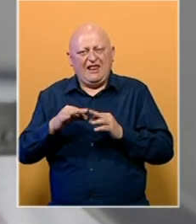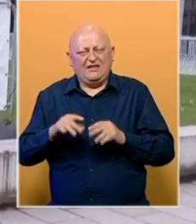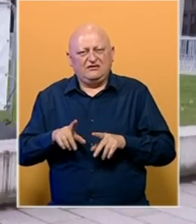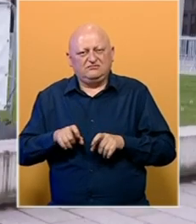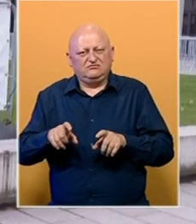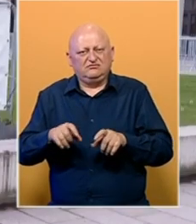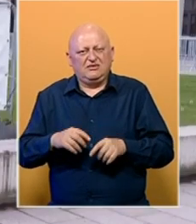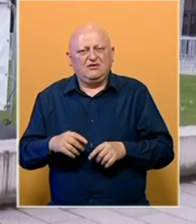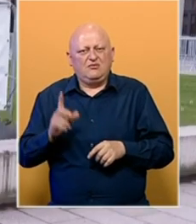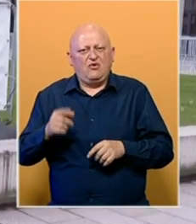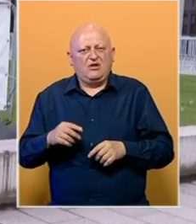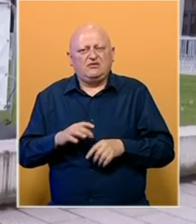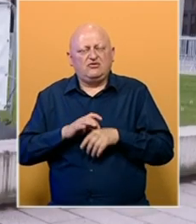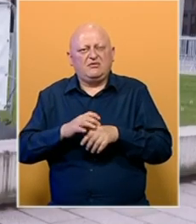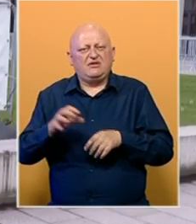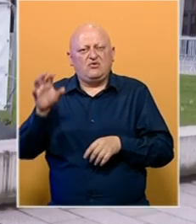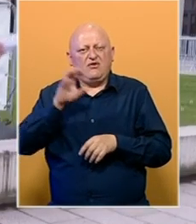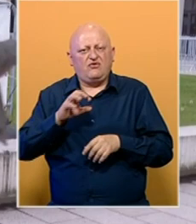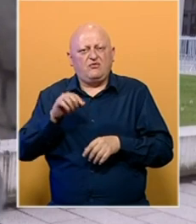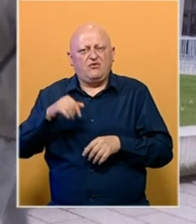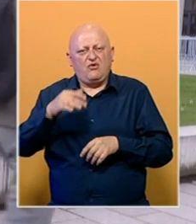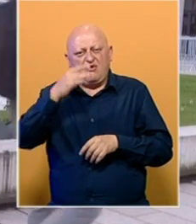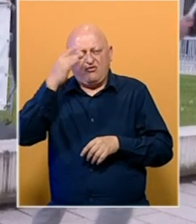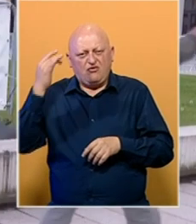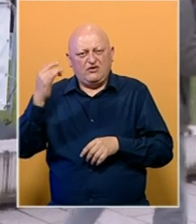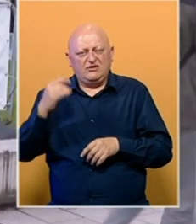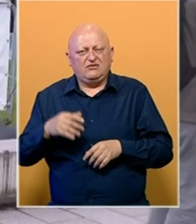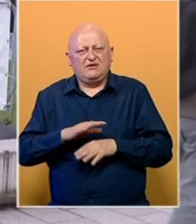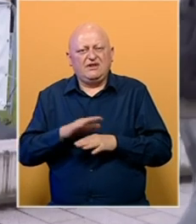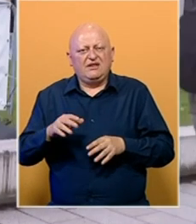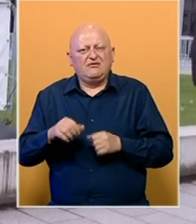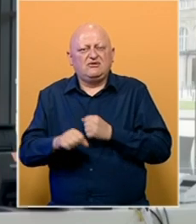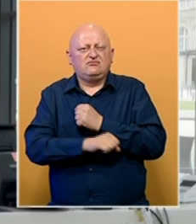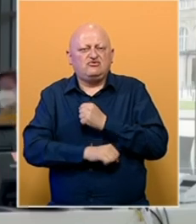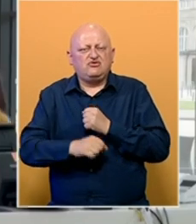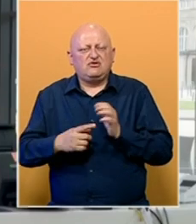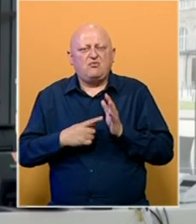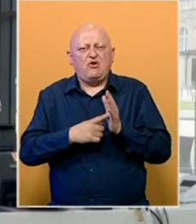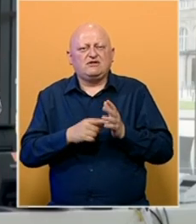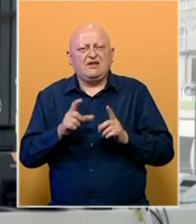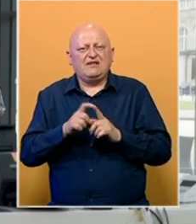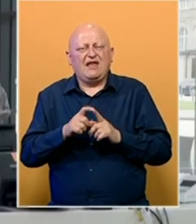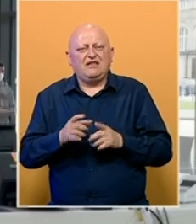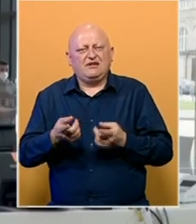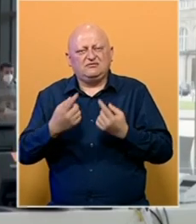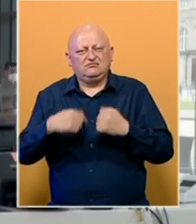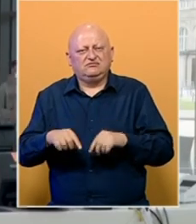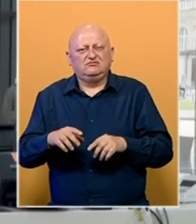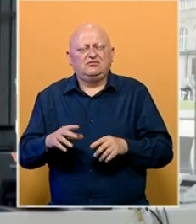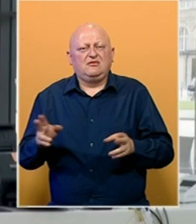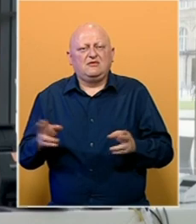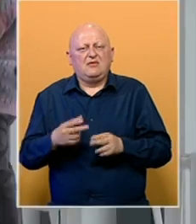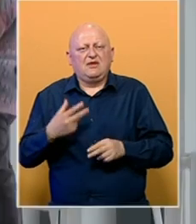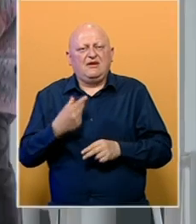varijanta koronavirusa mogla postati dominantna u Evropi ovo ljeto. Nedavne studije pokazali su da delta varijanta smanjuje